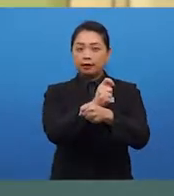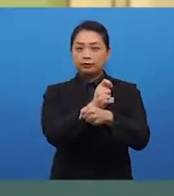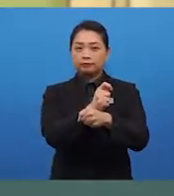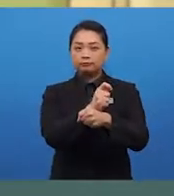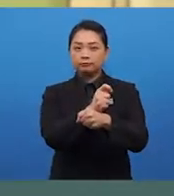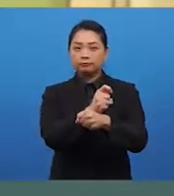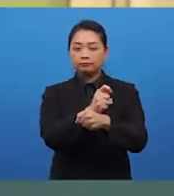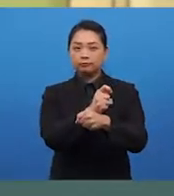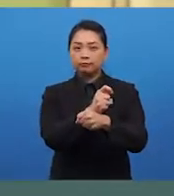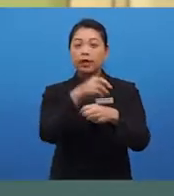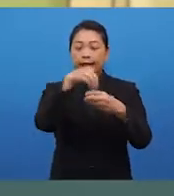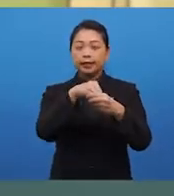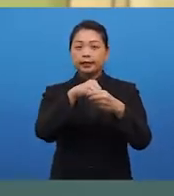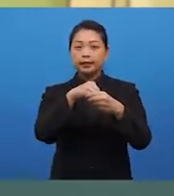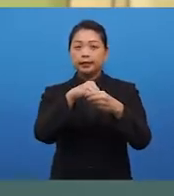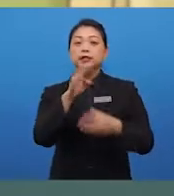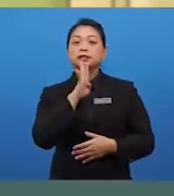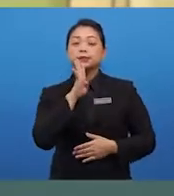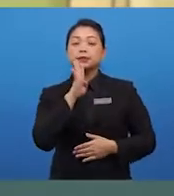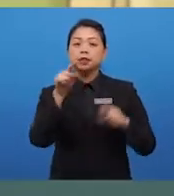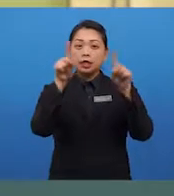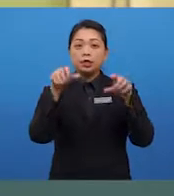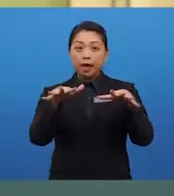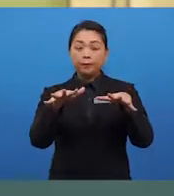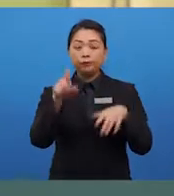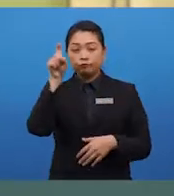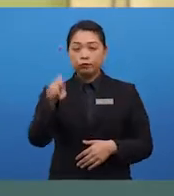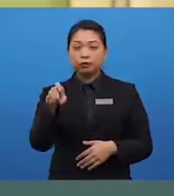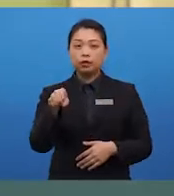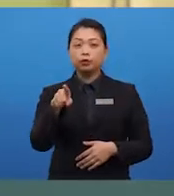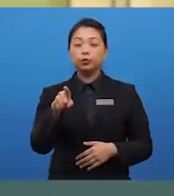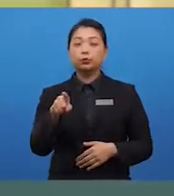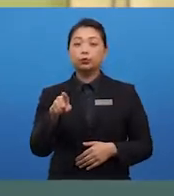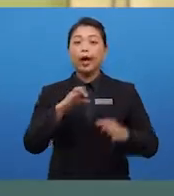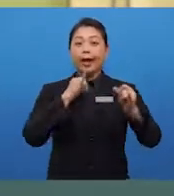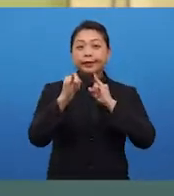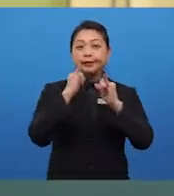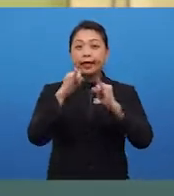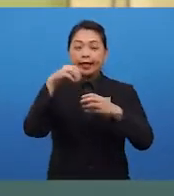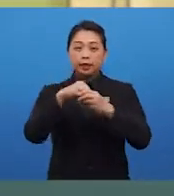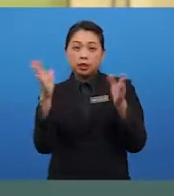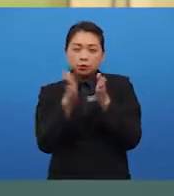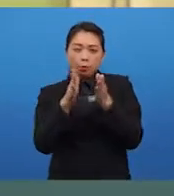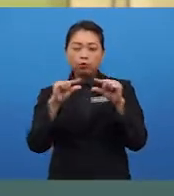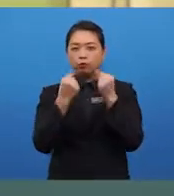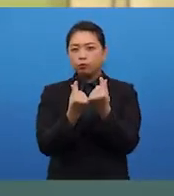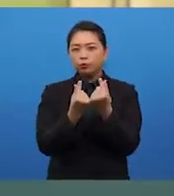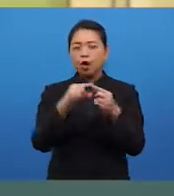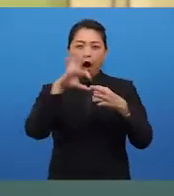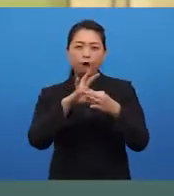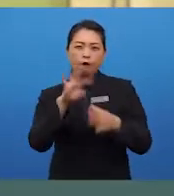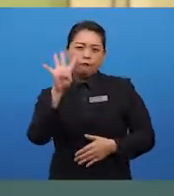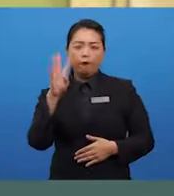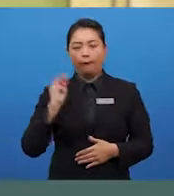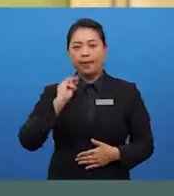the speaking exam would require you to interact in small groups. of four